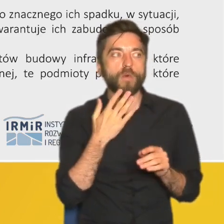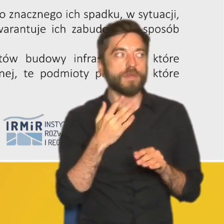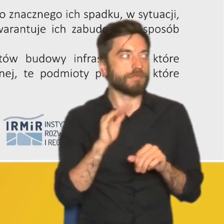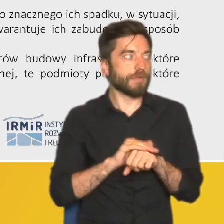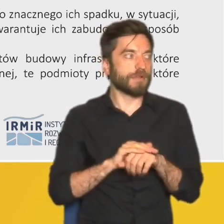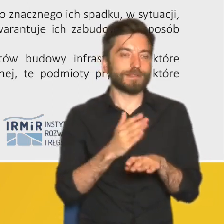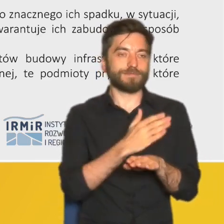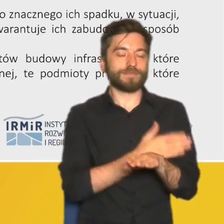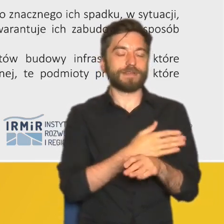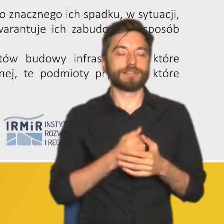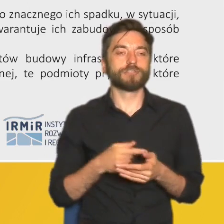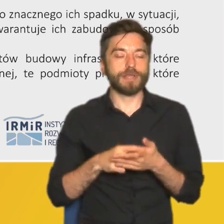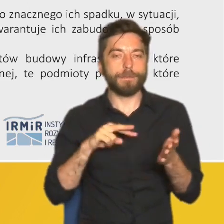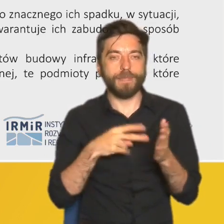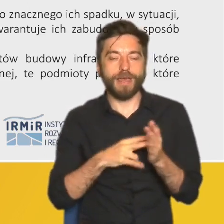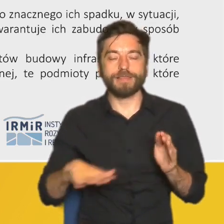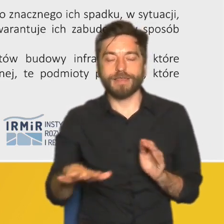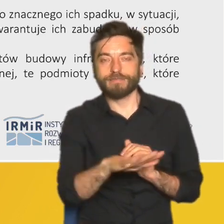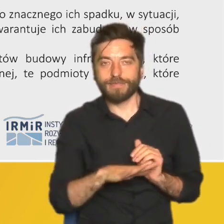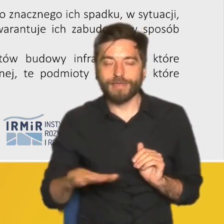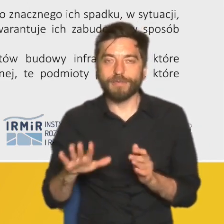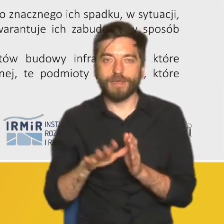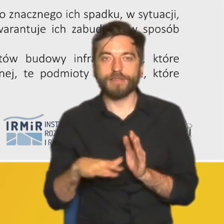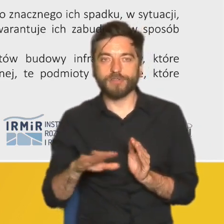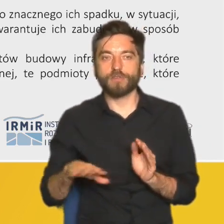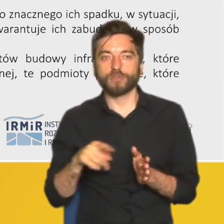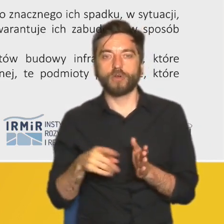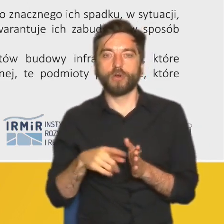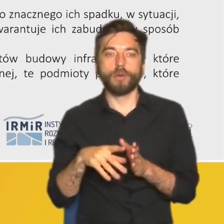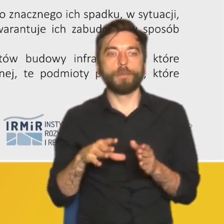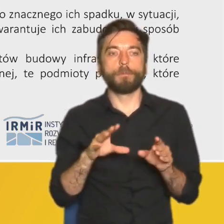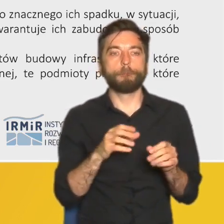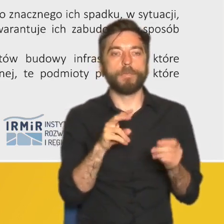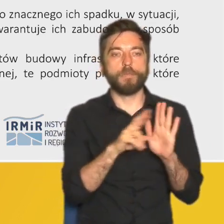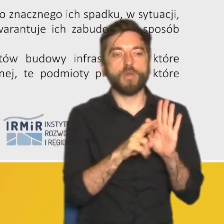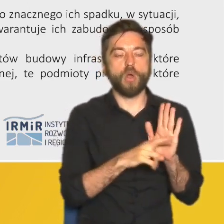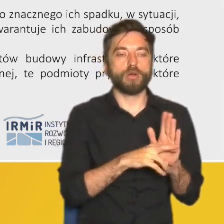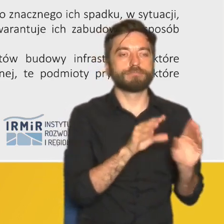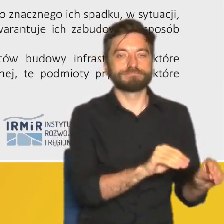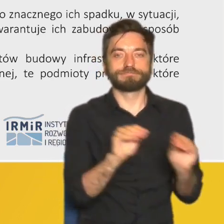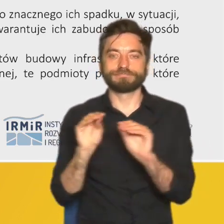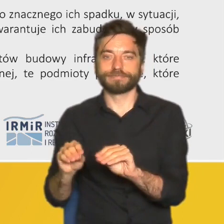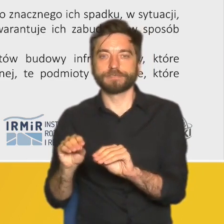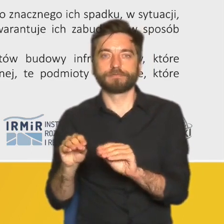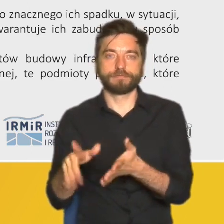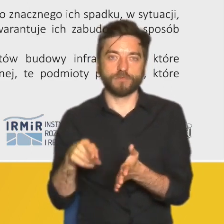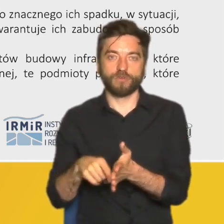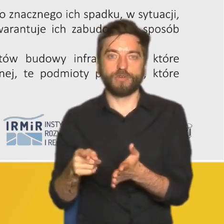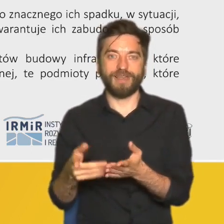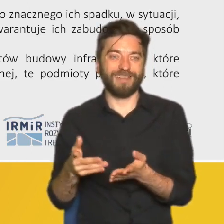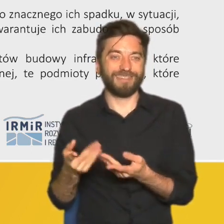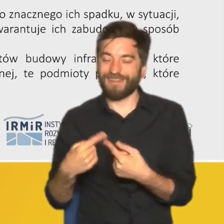bardzo często są uchwalone przewidują jakiś program osiedleńczy no tylko on nie jest realizowany bo on nie jest realizowany bo nie jest w ogóle